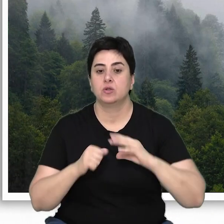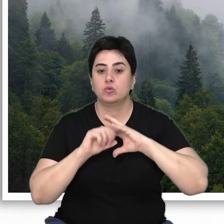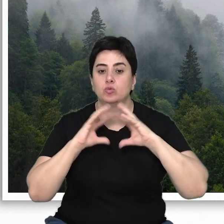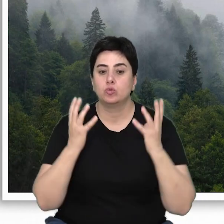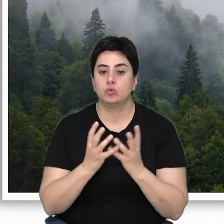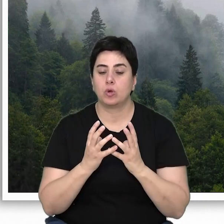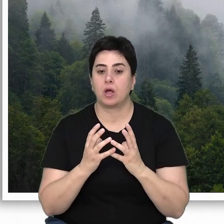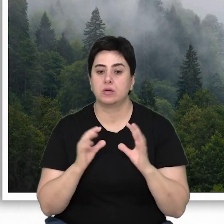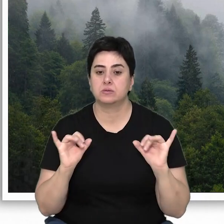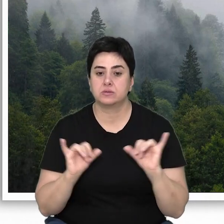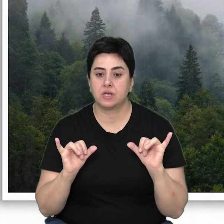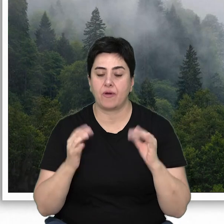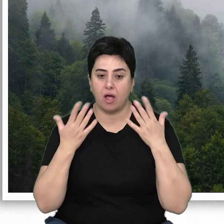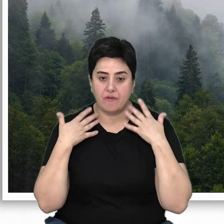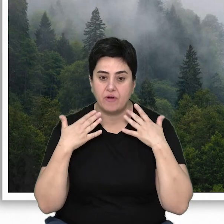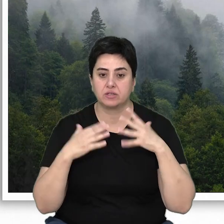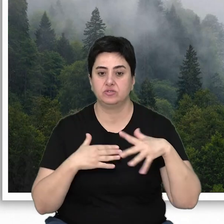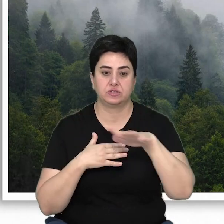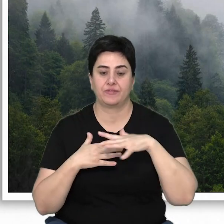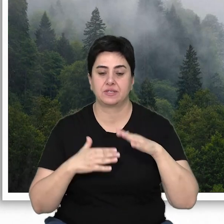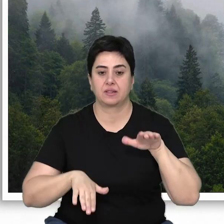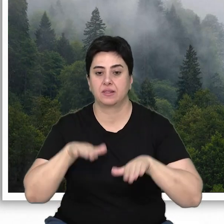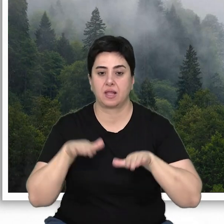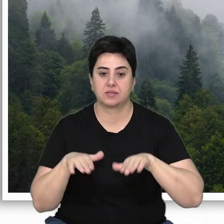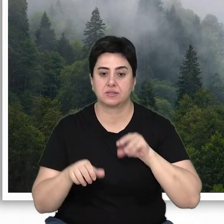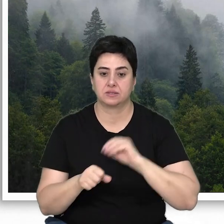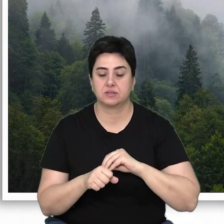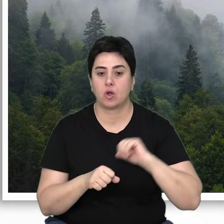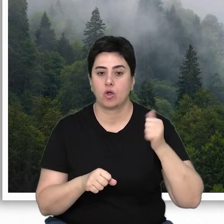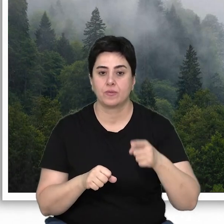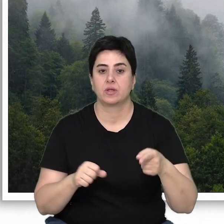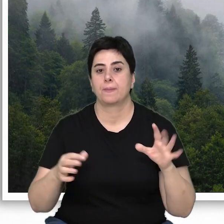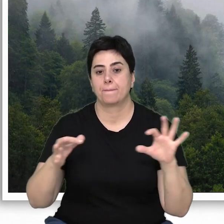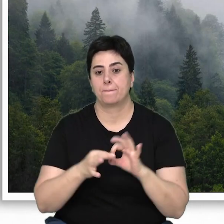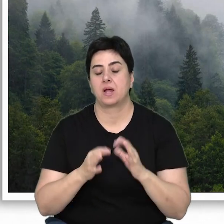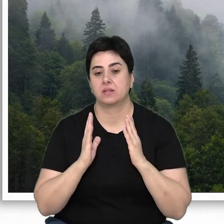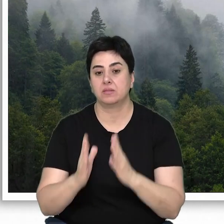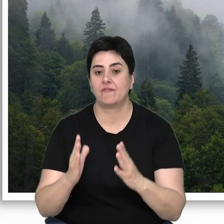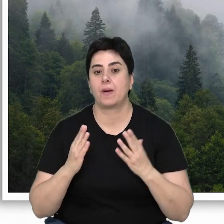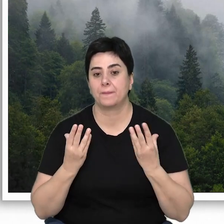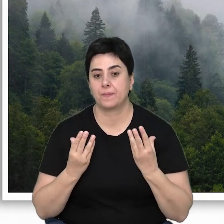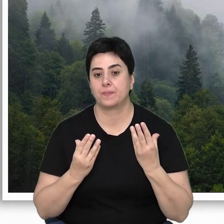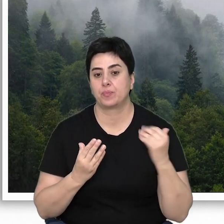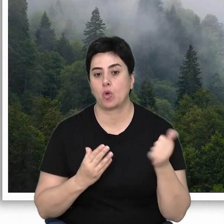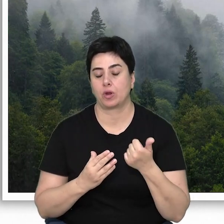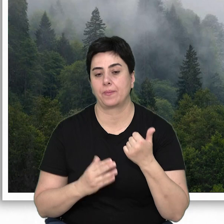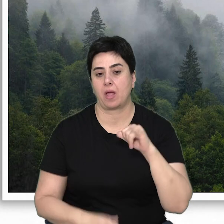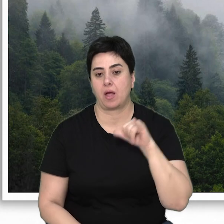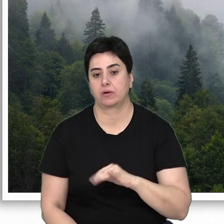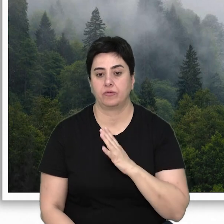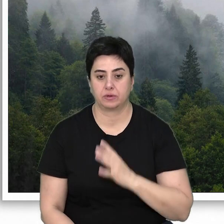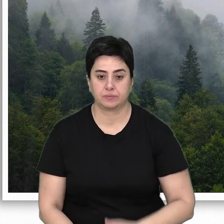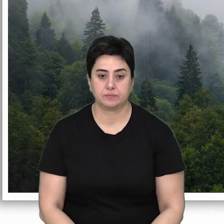gezegenimizin oldukça hassas, iklimsel ve çevresel dengesinin belirli bir istikrar içinde devamında da önemli bir